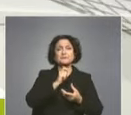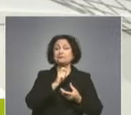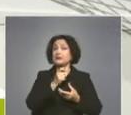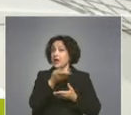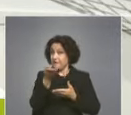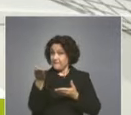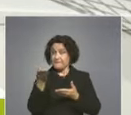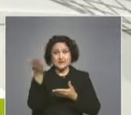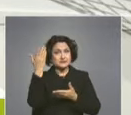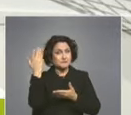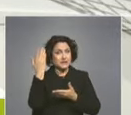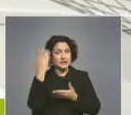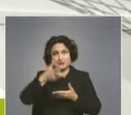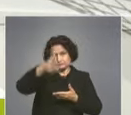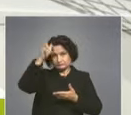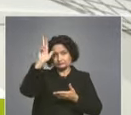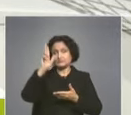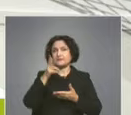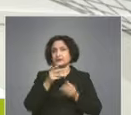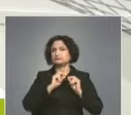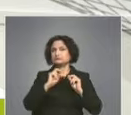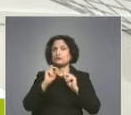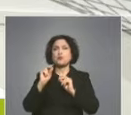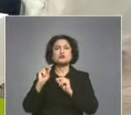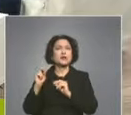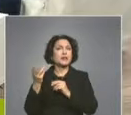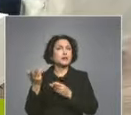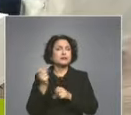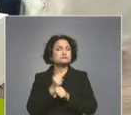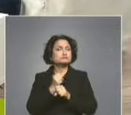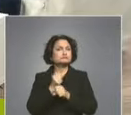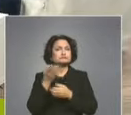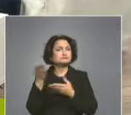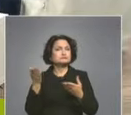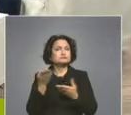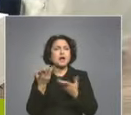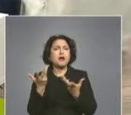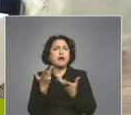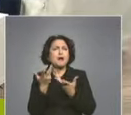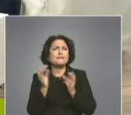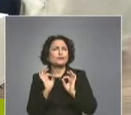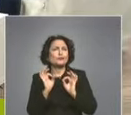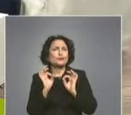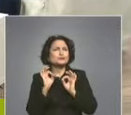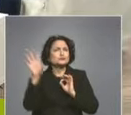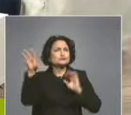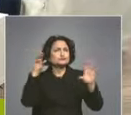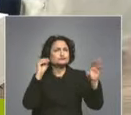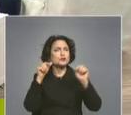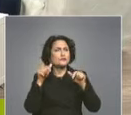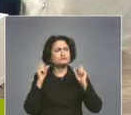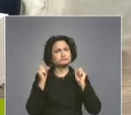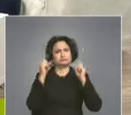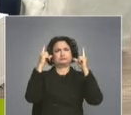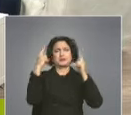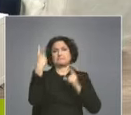Франция, в клиники във Франция. Да. Какво ви впечатли там, като може да бъдеш лекар? Това, което ме въвшли